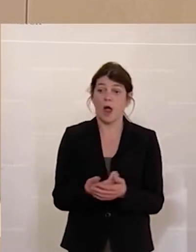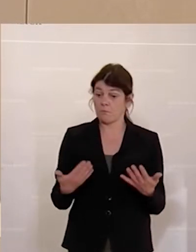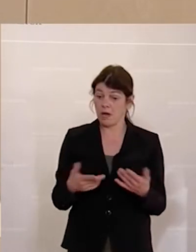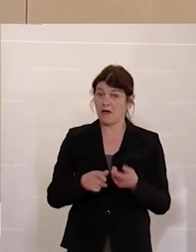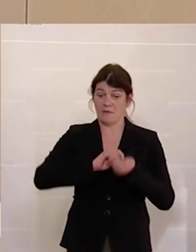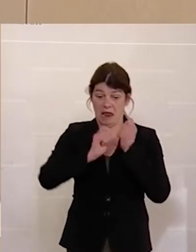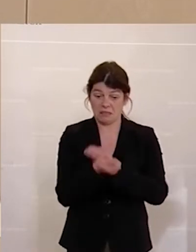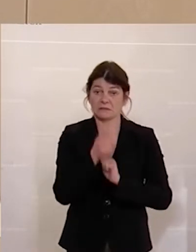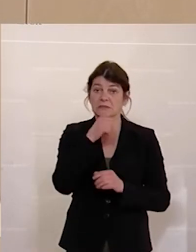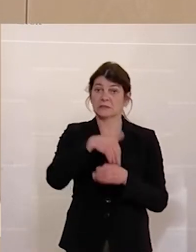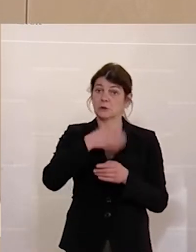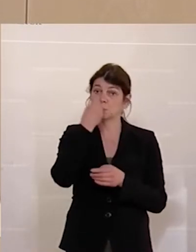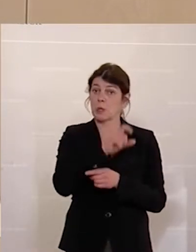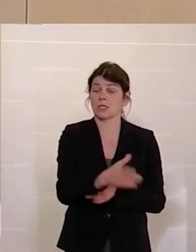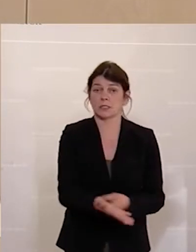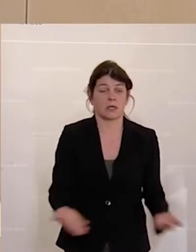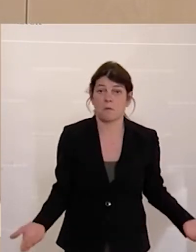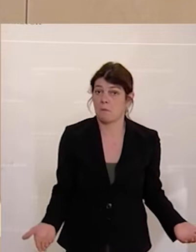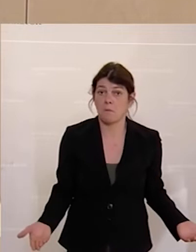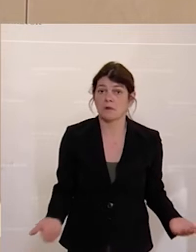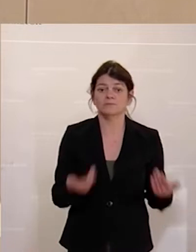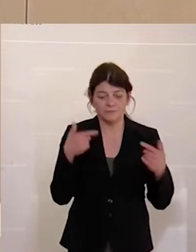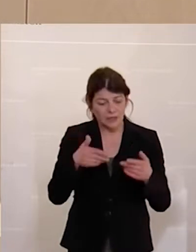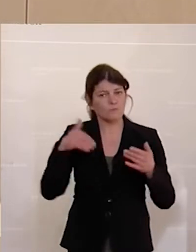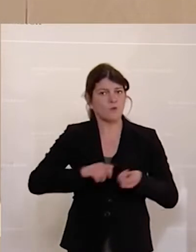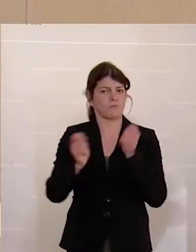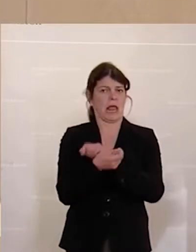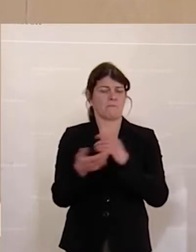nichts in einer Schulklasse. Und auch das gehört endlich geändert.